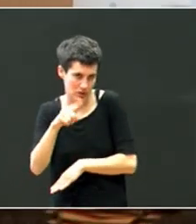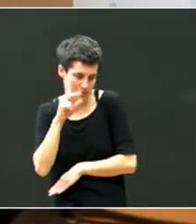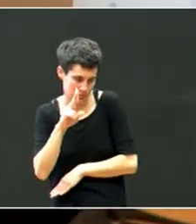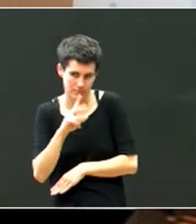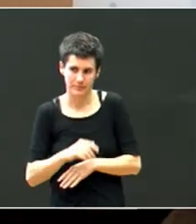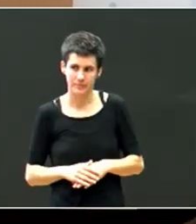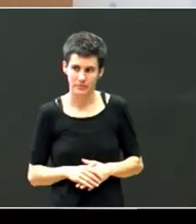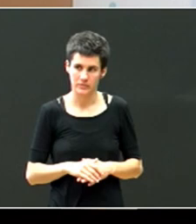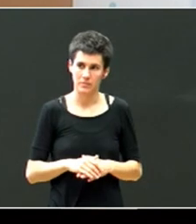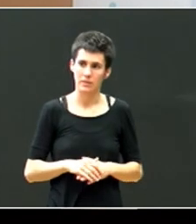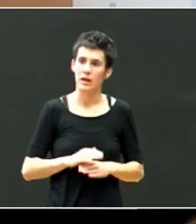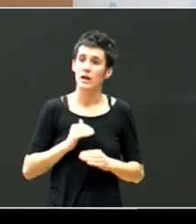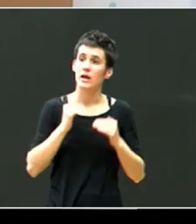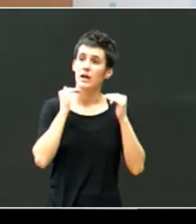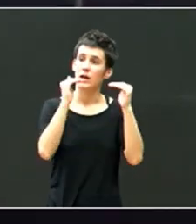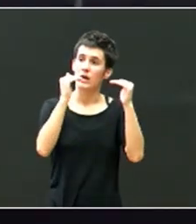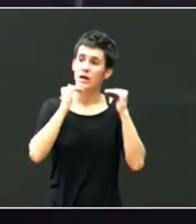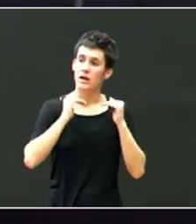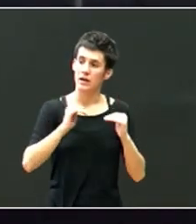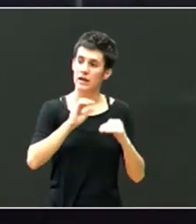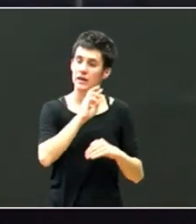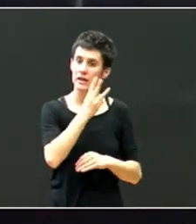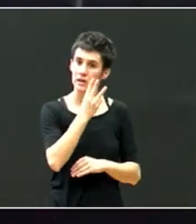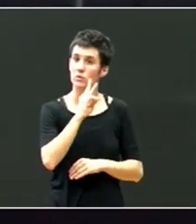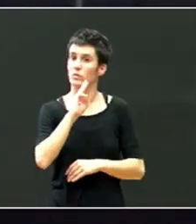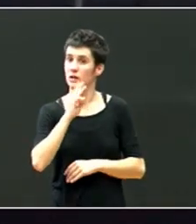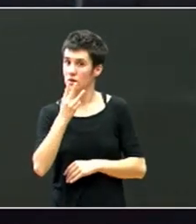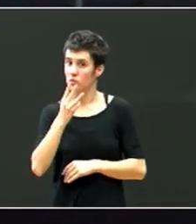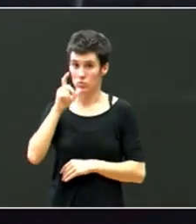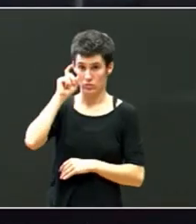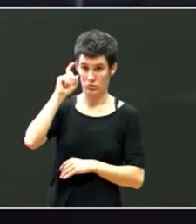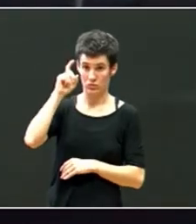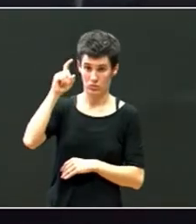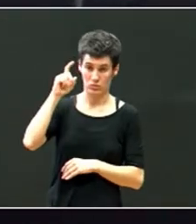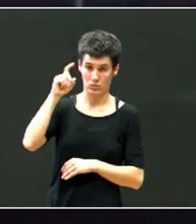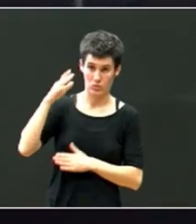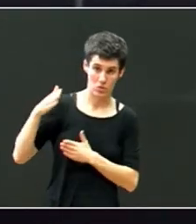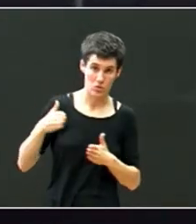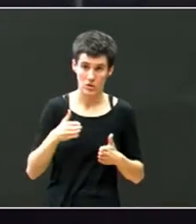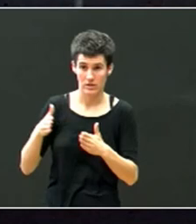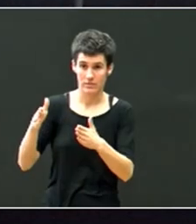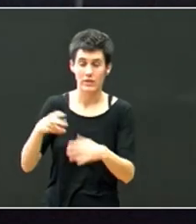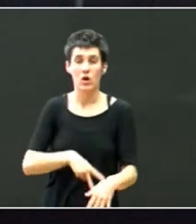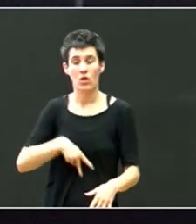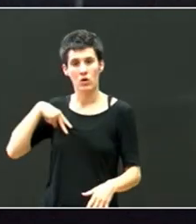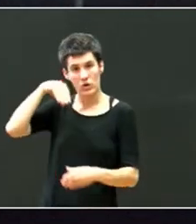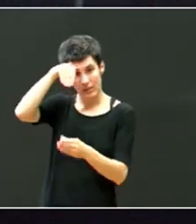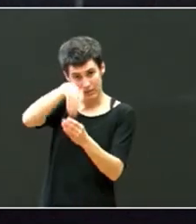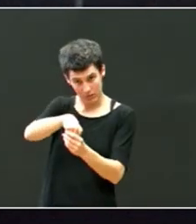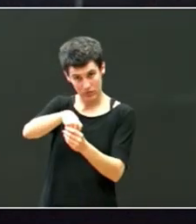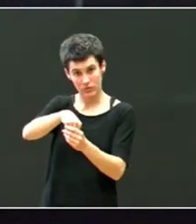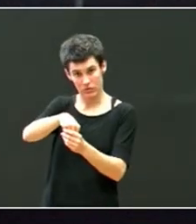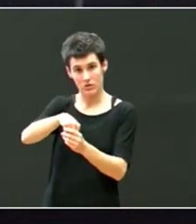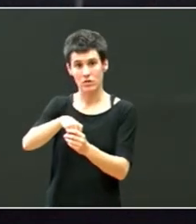Gero, irugarren atalo, honetan, iru irakasle entzako orienta bideoro, korren barne, ezkaintzen dugu,